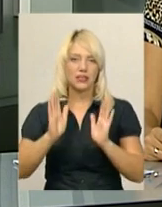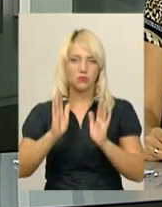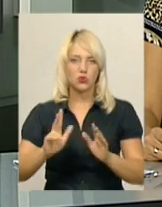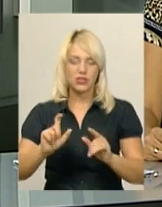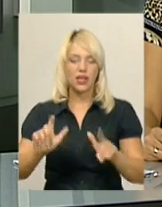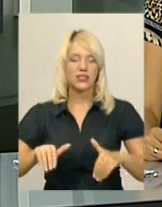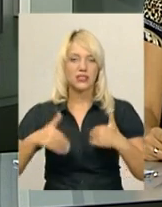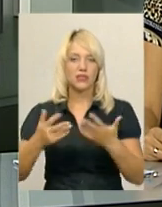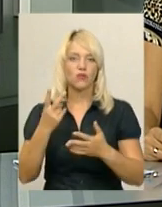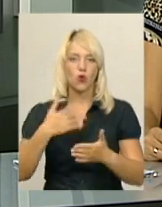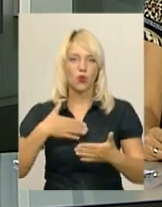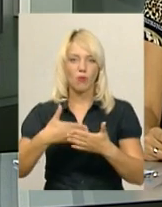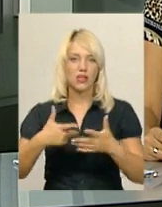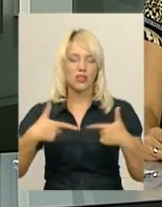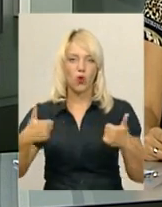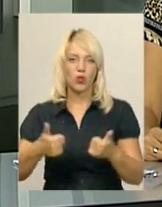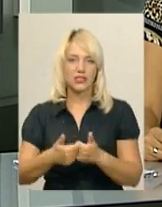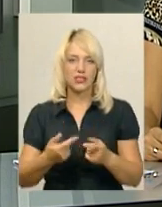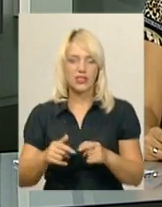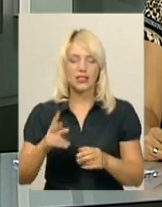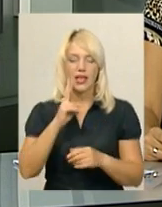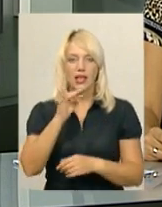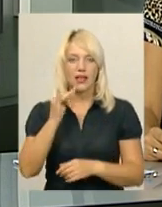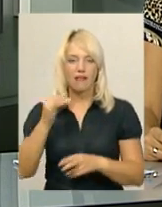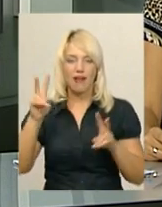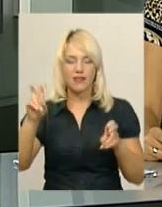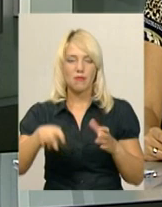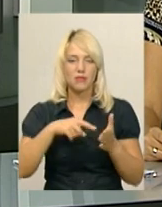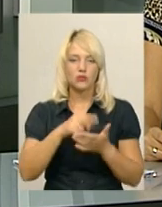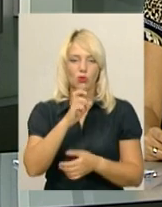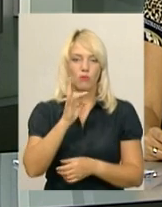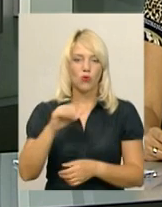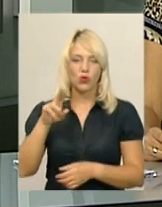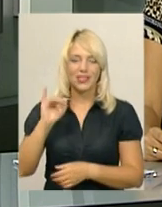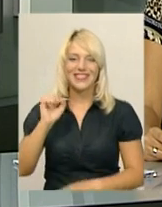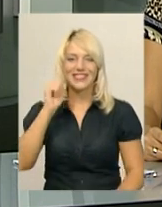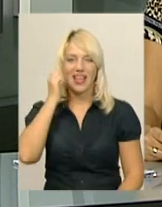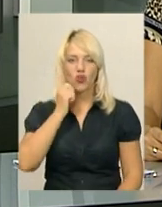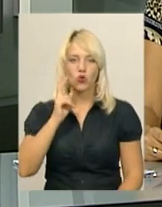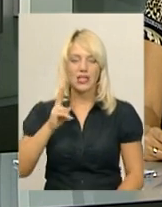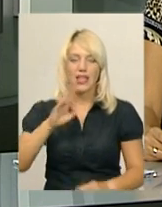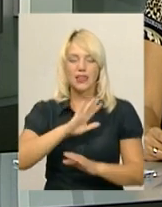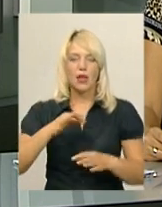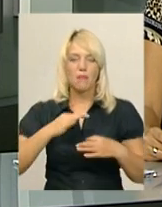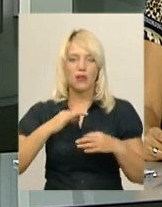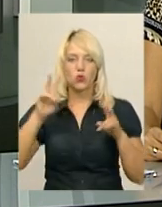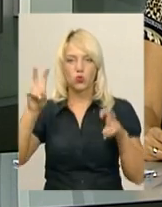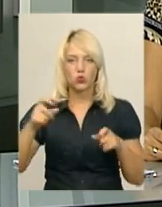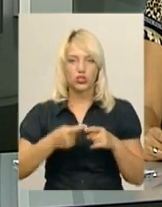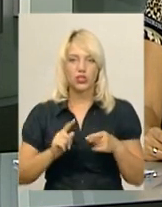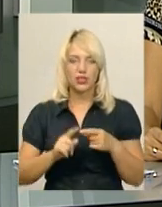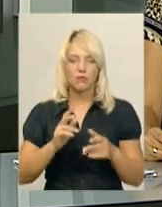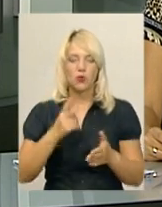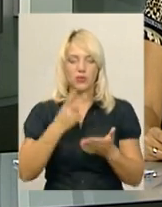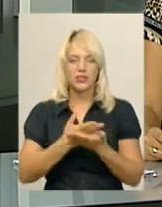ініціативи двох громадських організацій – «Край» з міста Броди і «Старокостянтинів небайдужий». Під час кінофестивалю буде продемонстровано